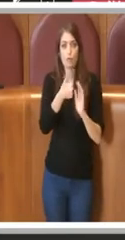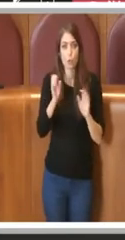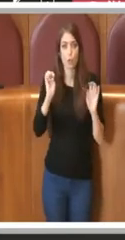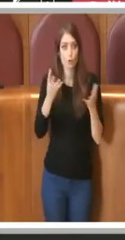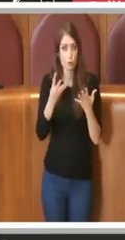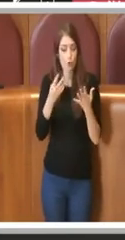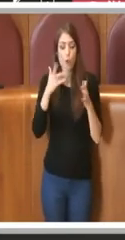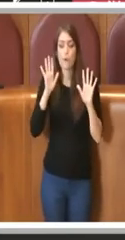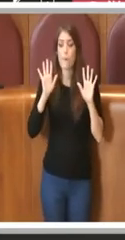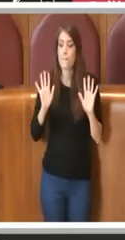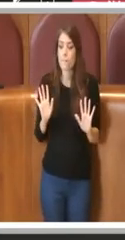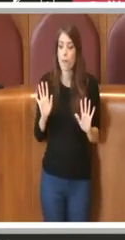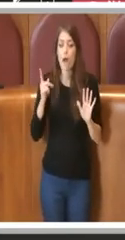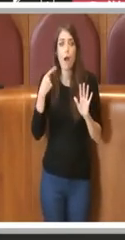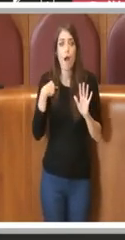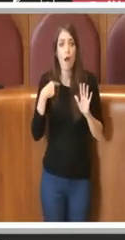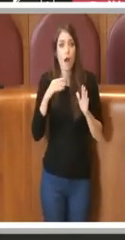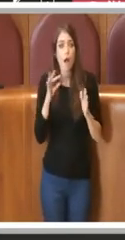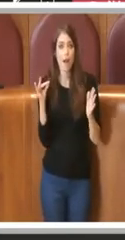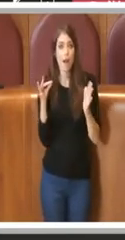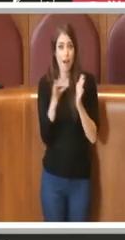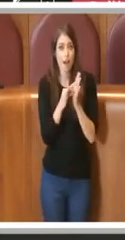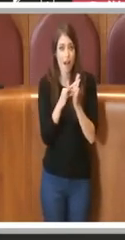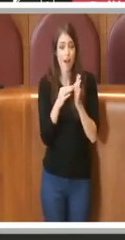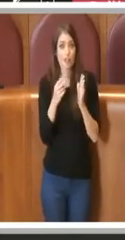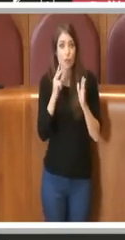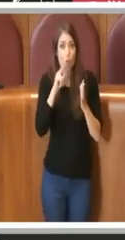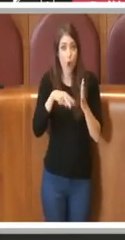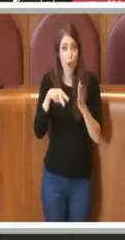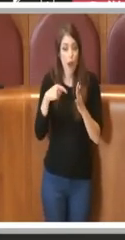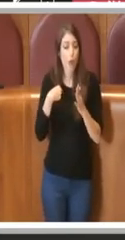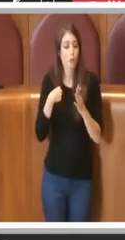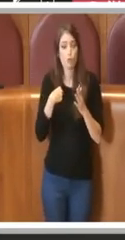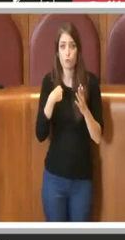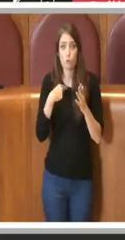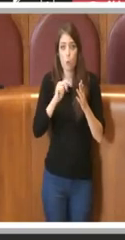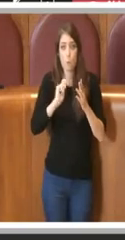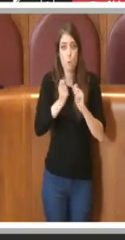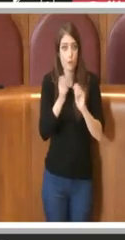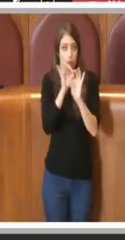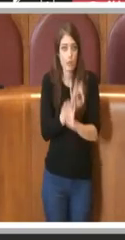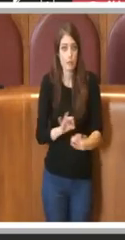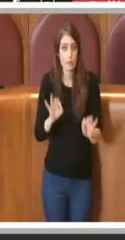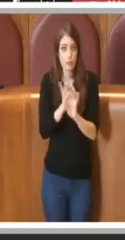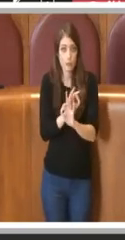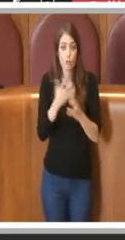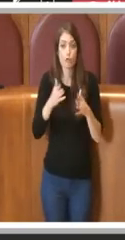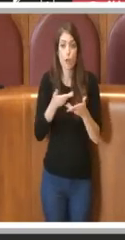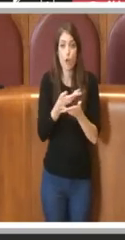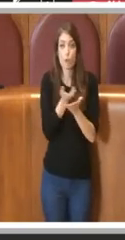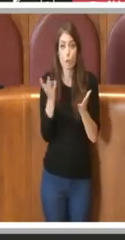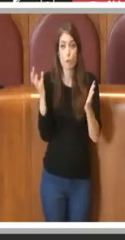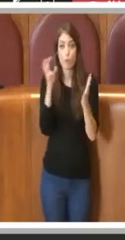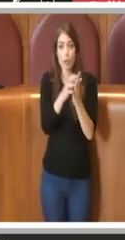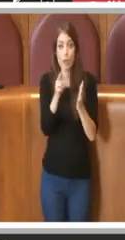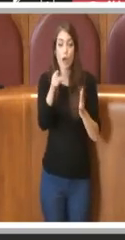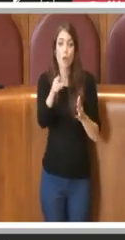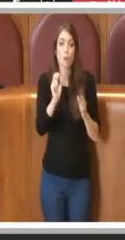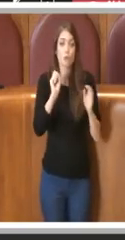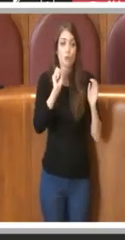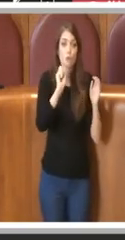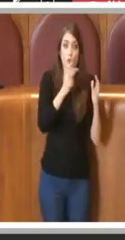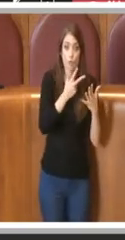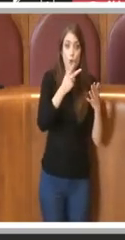non vanno ad incidere l'articolo che ho letto, ed è stato pubblicato il 18 luglio, entrato in vigore il 19